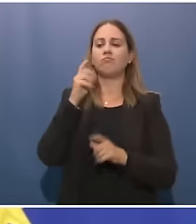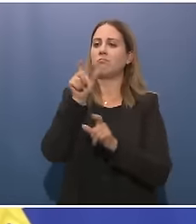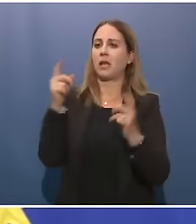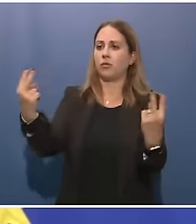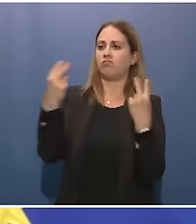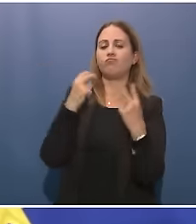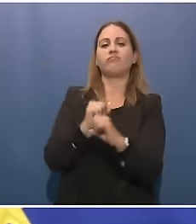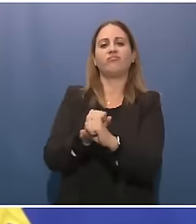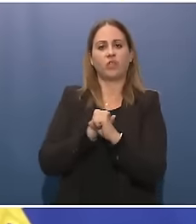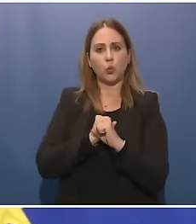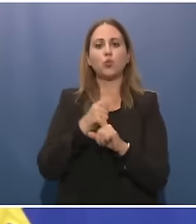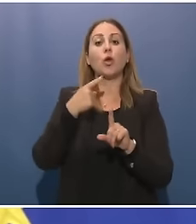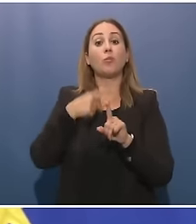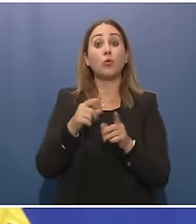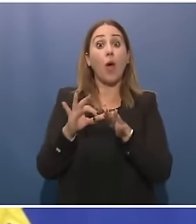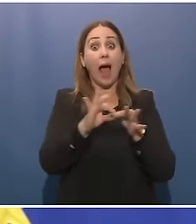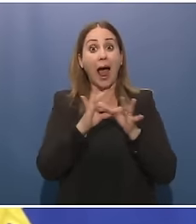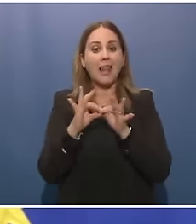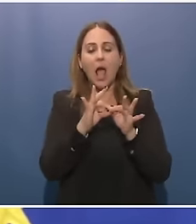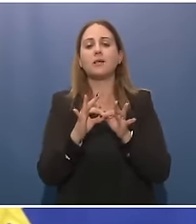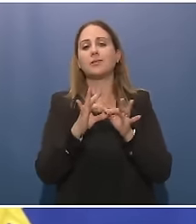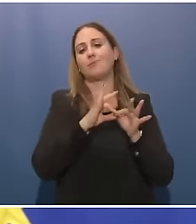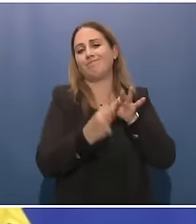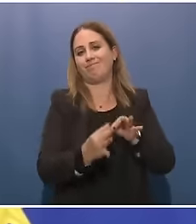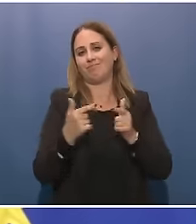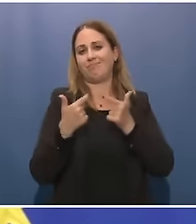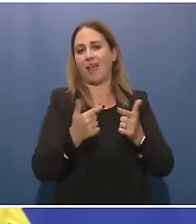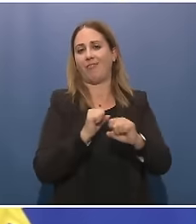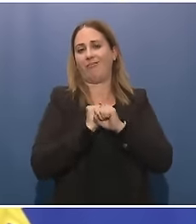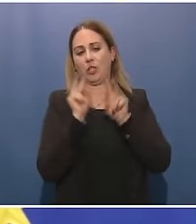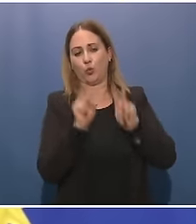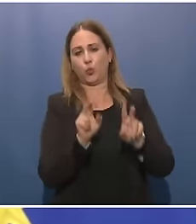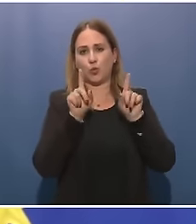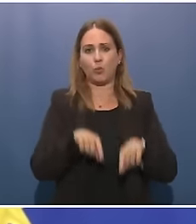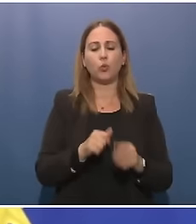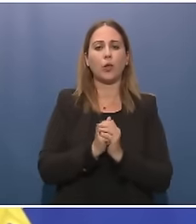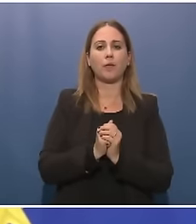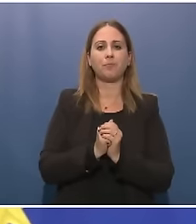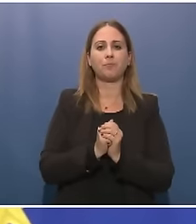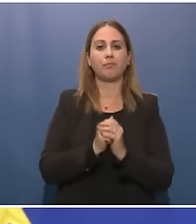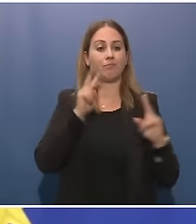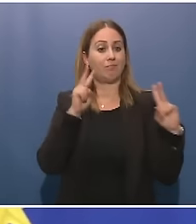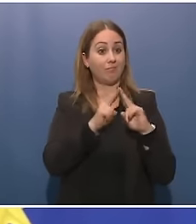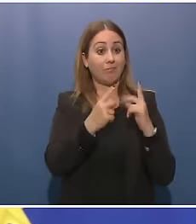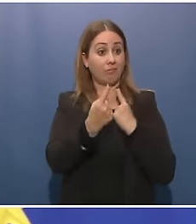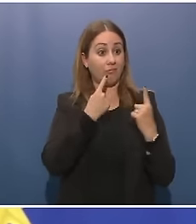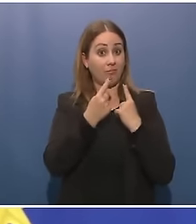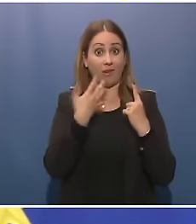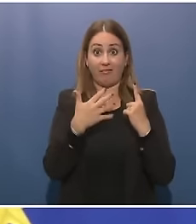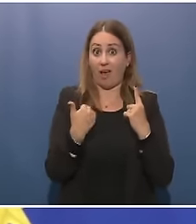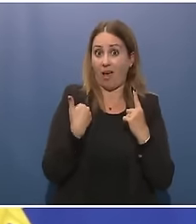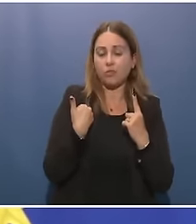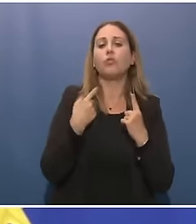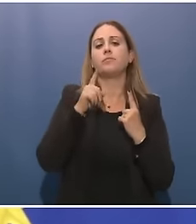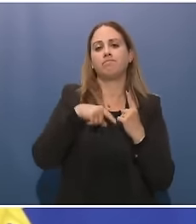'Alleanza che contribuiscono a creare. Al centro del nostro colloquio ovviamente è anche il sostegno degli alleati alla legittima